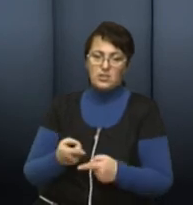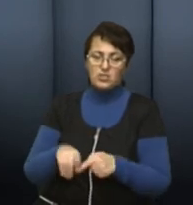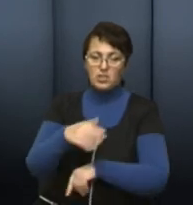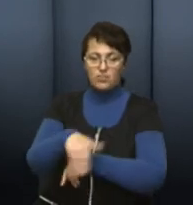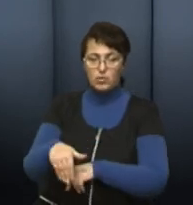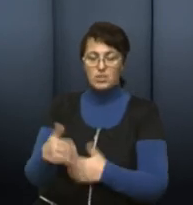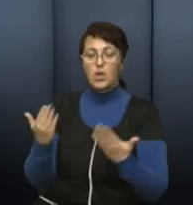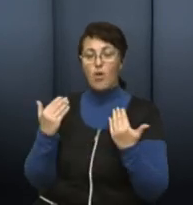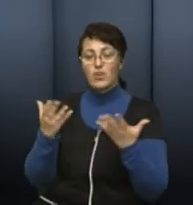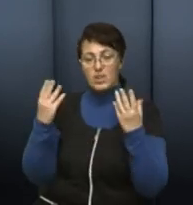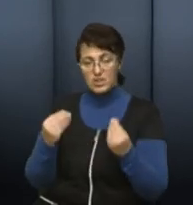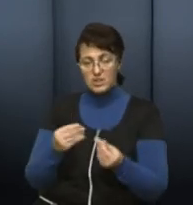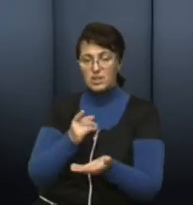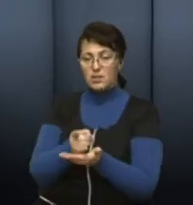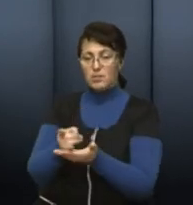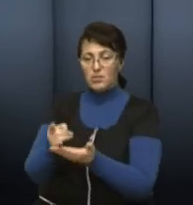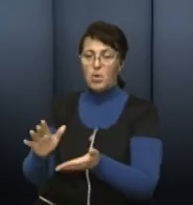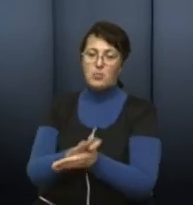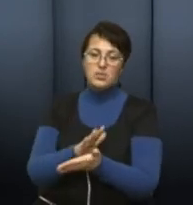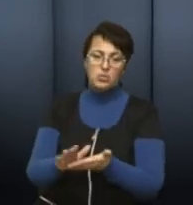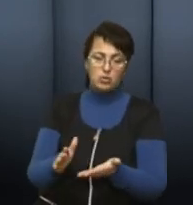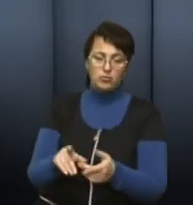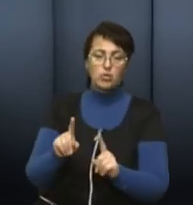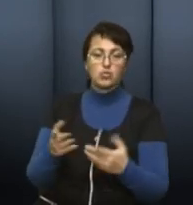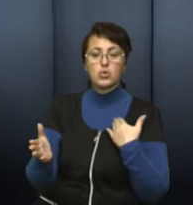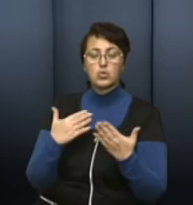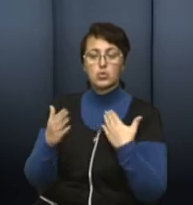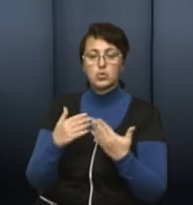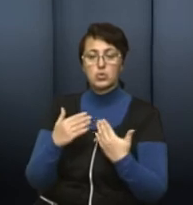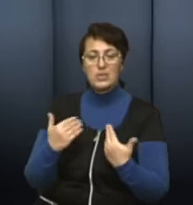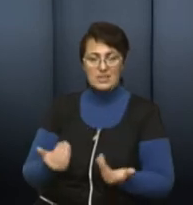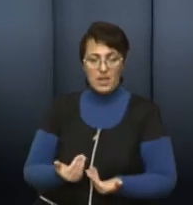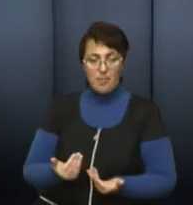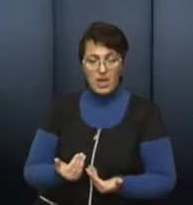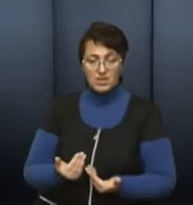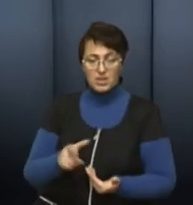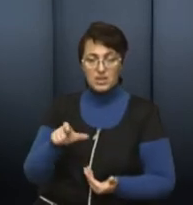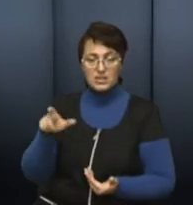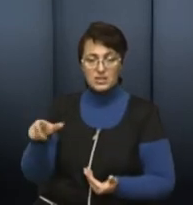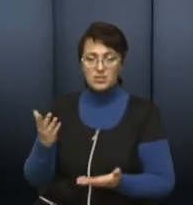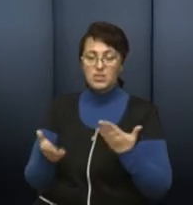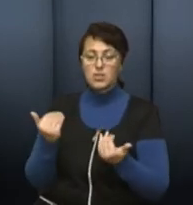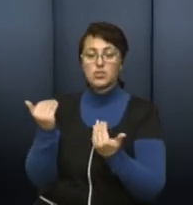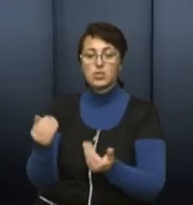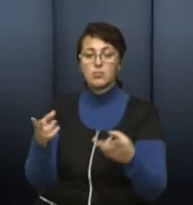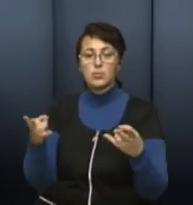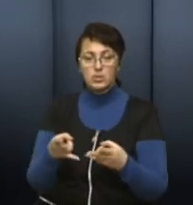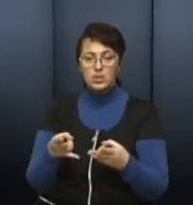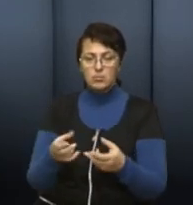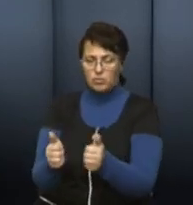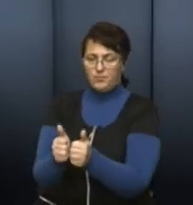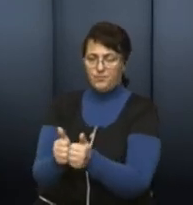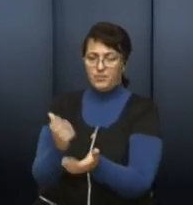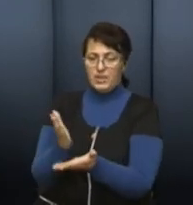паркування є безкоштовним у Львові. Що стосується мешканців, якщо біля них є